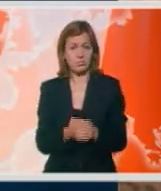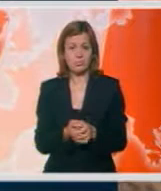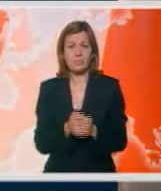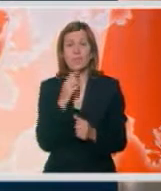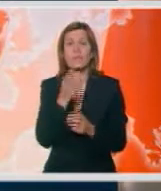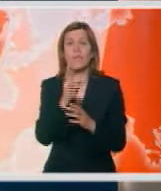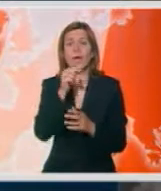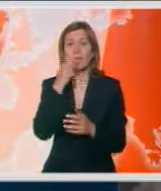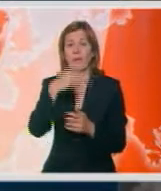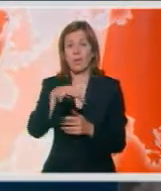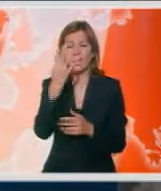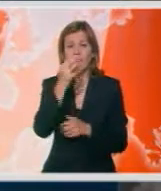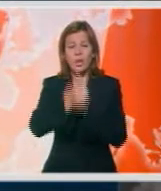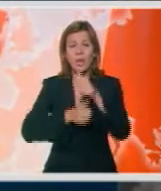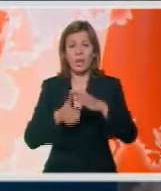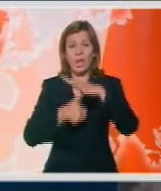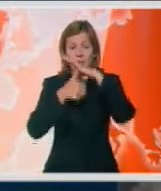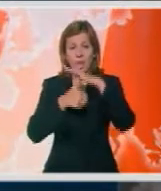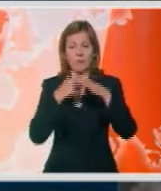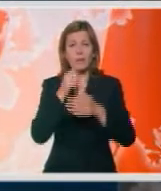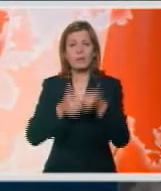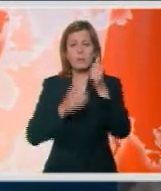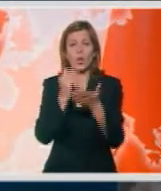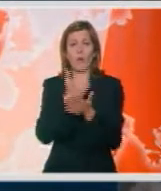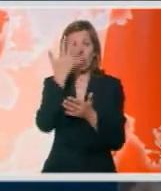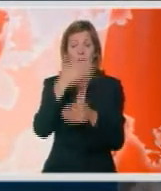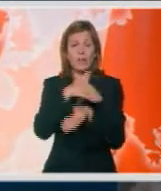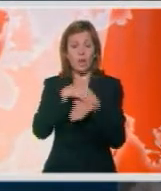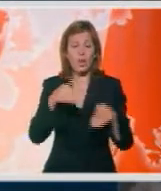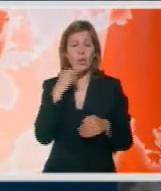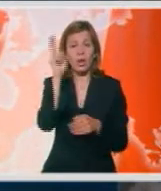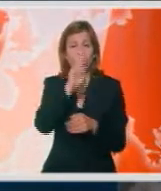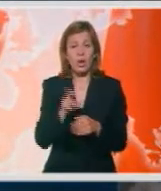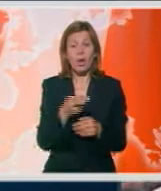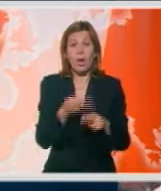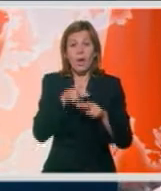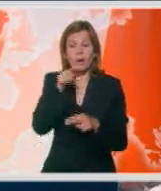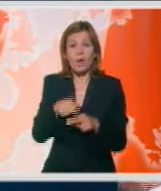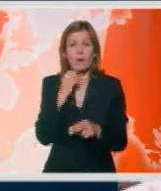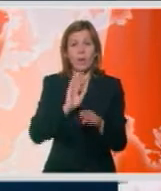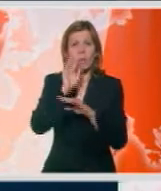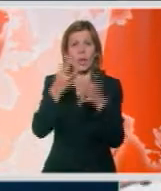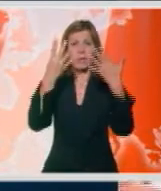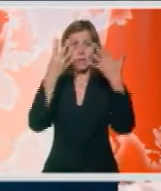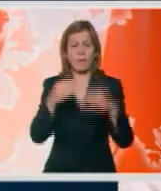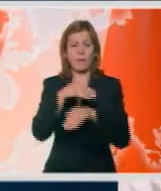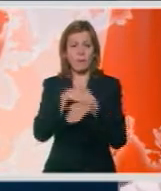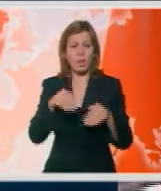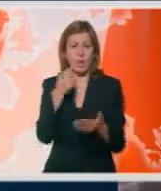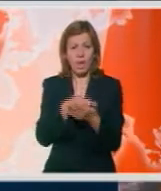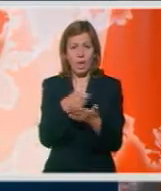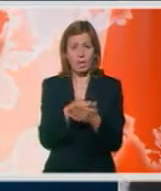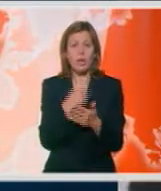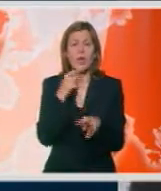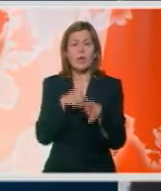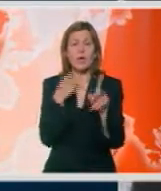Reimer je 2004. na glavnom nadmetanju dobio 5 miliona dolara. Najveća nagrada ove godine premašuje 9 miliona. Toliko je Joe